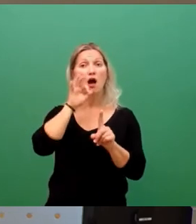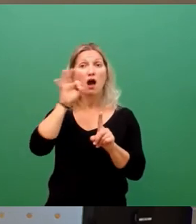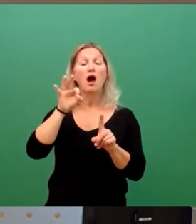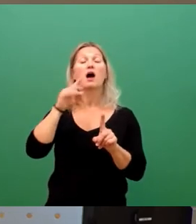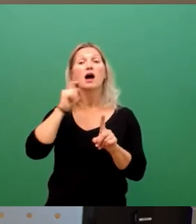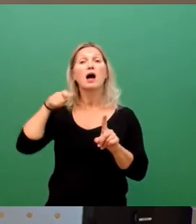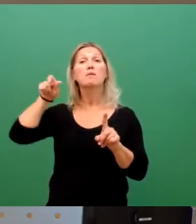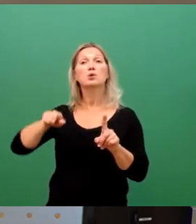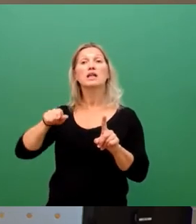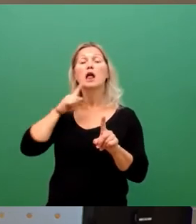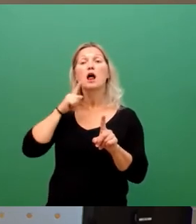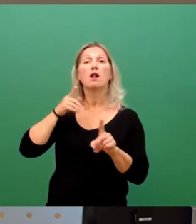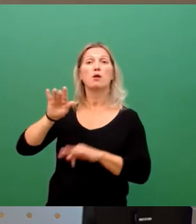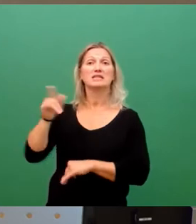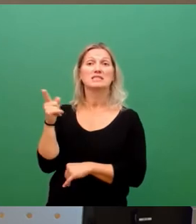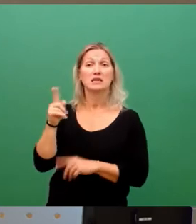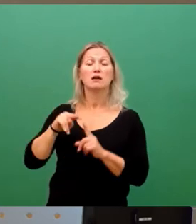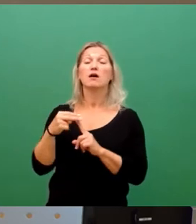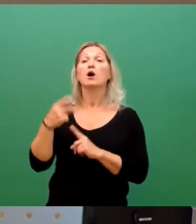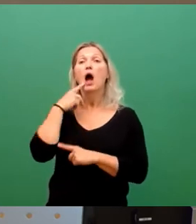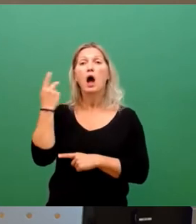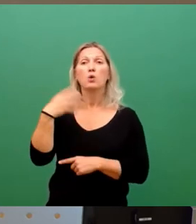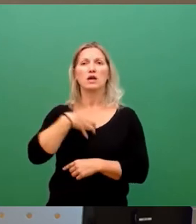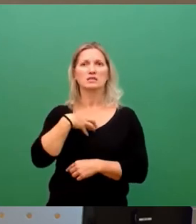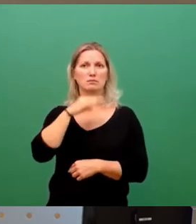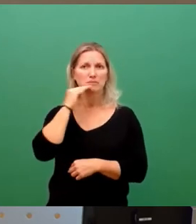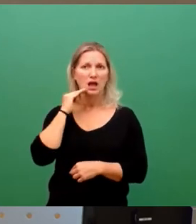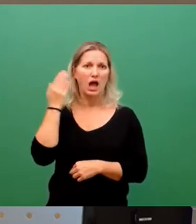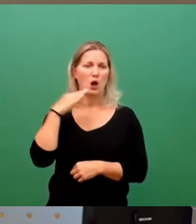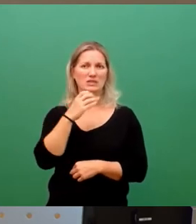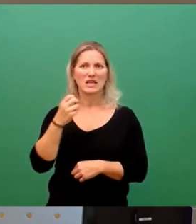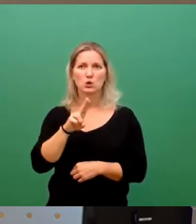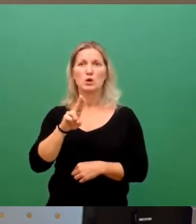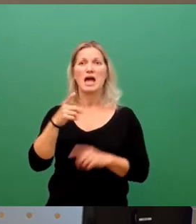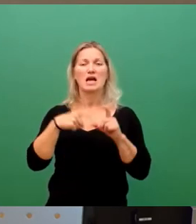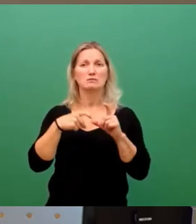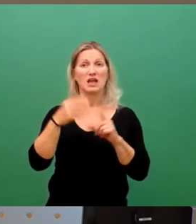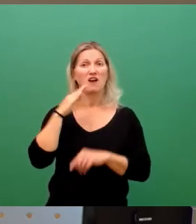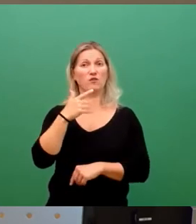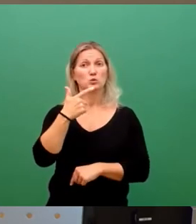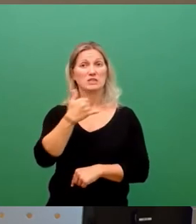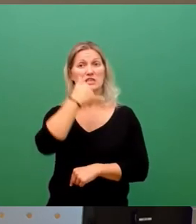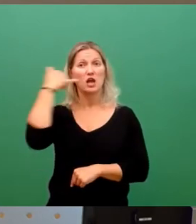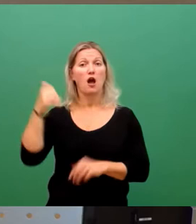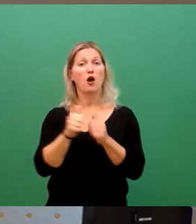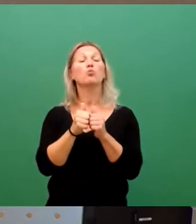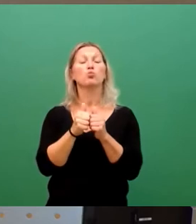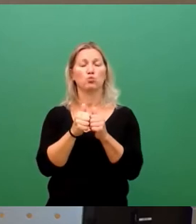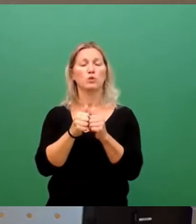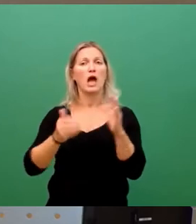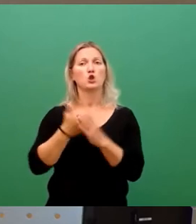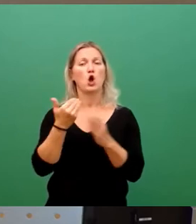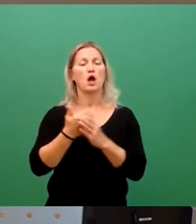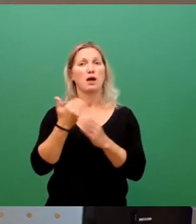Koalition unter Kanzlerin Merkel. CDU und SPD waren sich seit 25 Jahren einig, den Ausbau der Erneuerbaren im